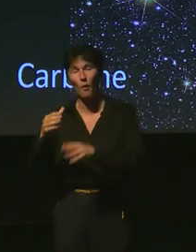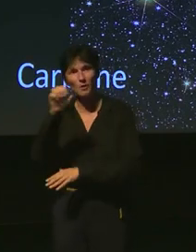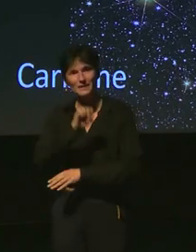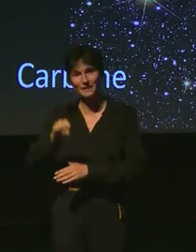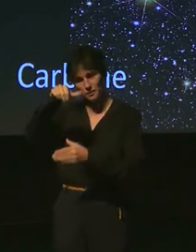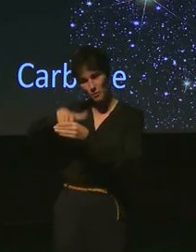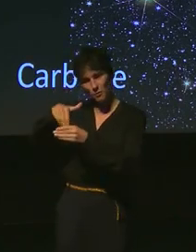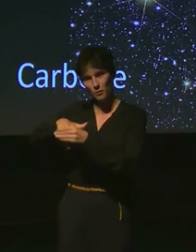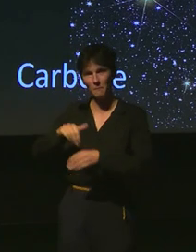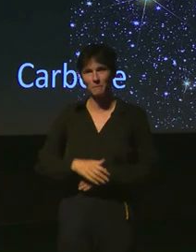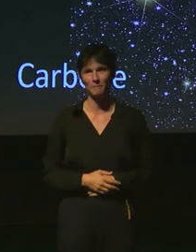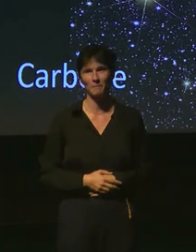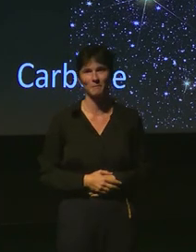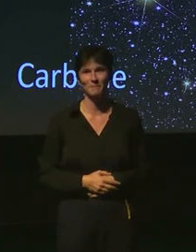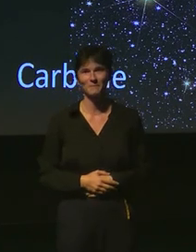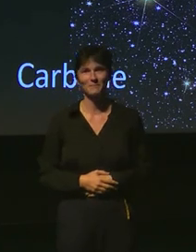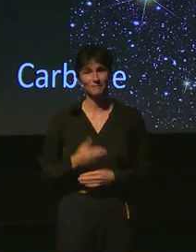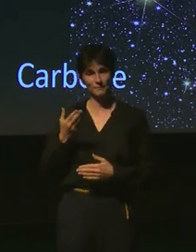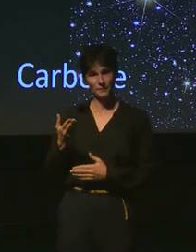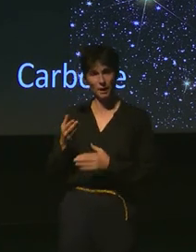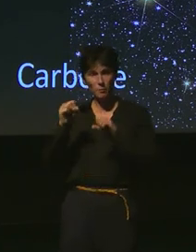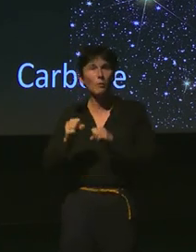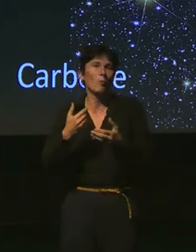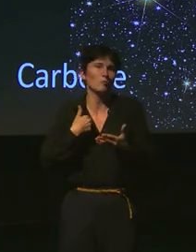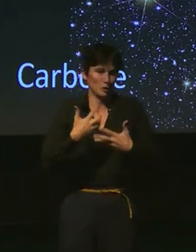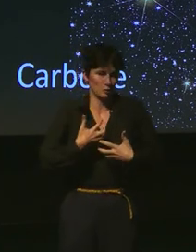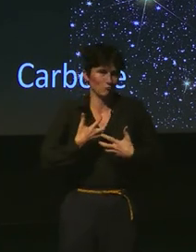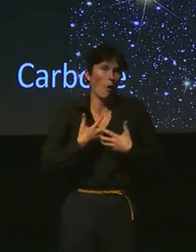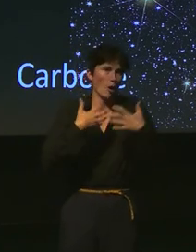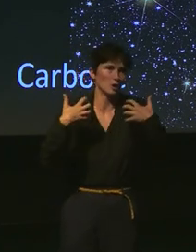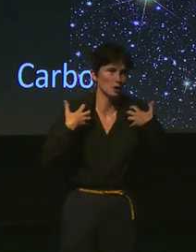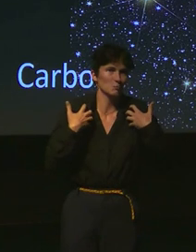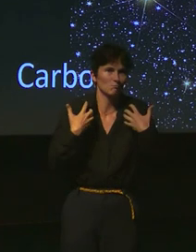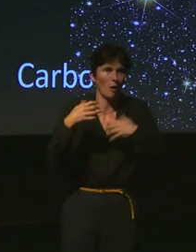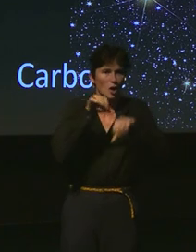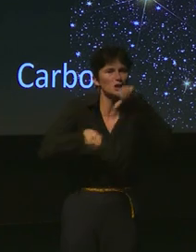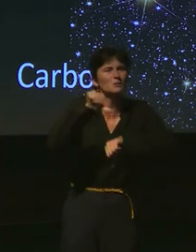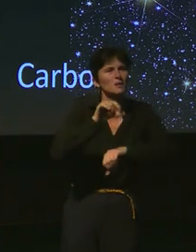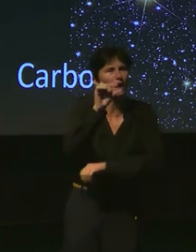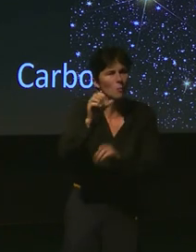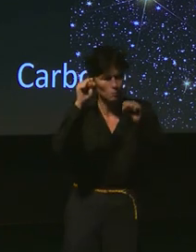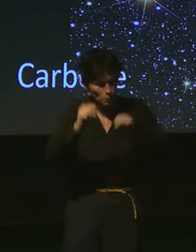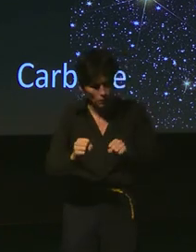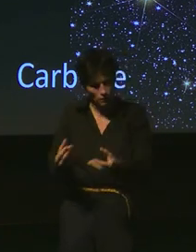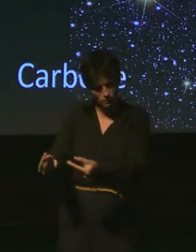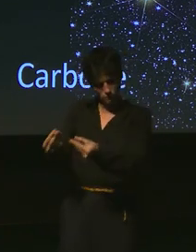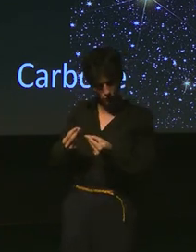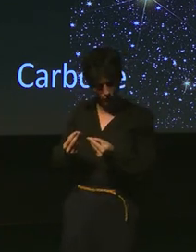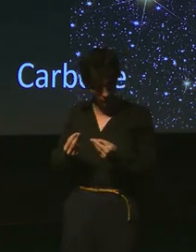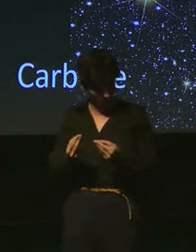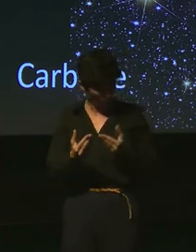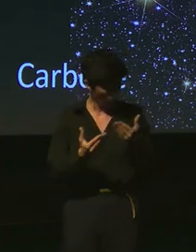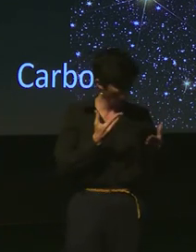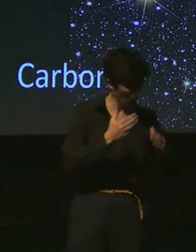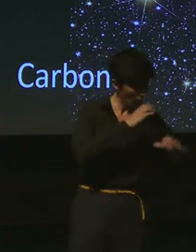alors est-ce que c'est possible je fais un petit peu de chimie est-ce que le stylicium peut offrir une bâchille estivalente à celui carbone